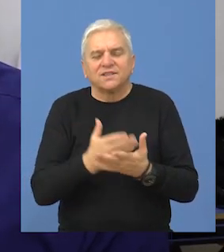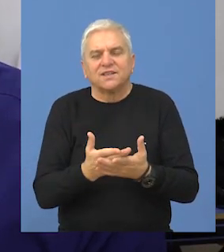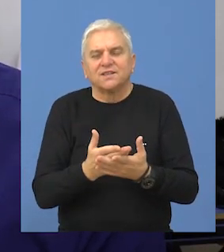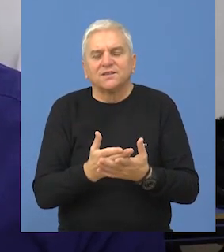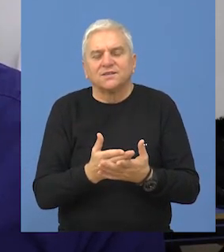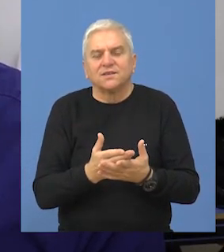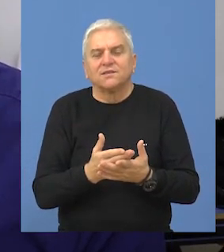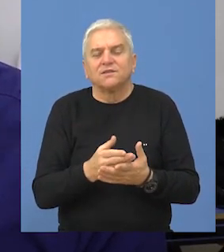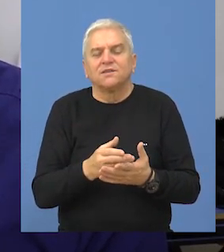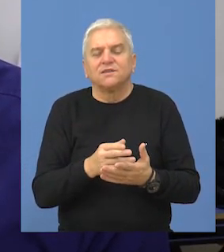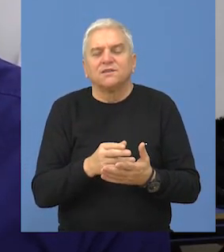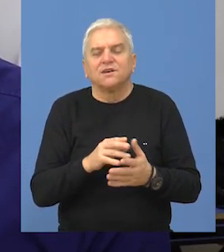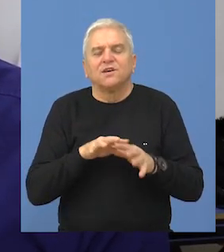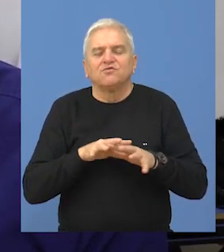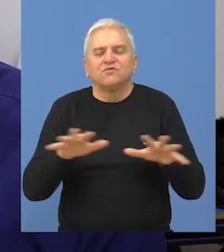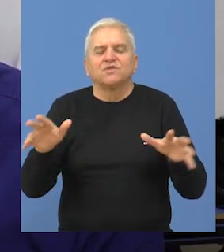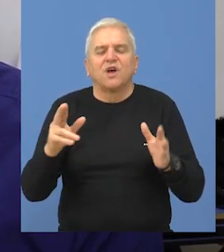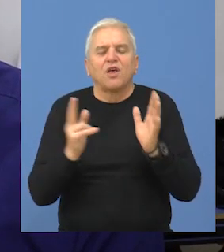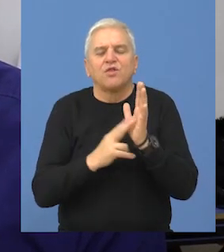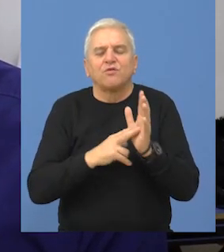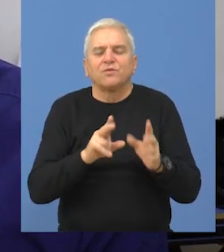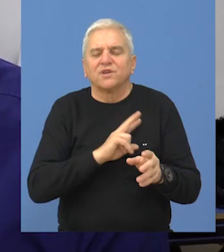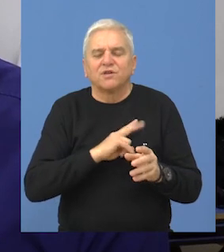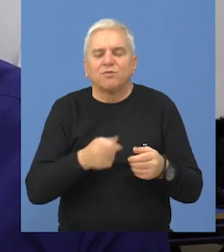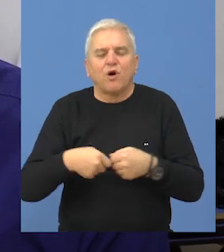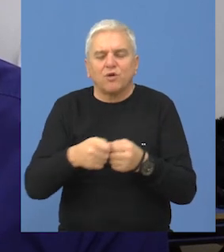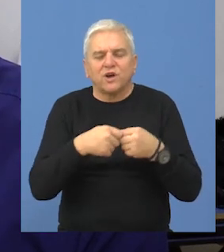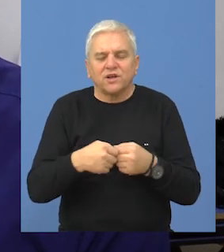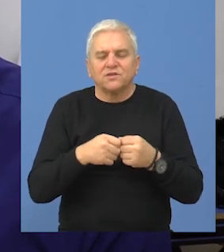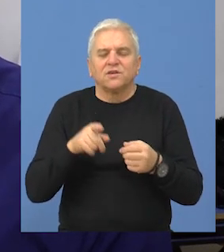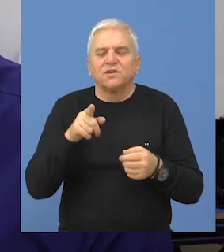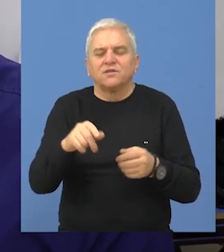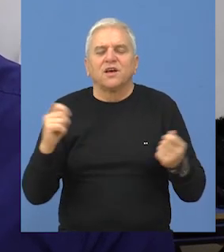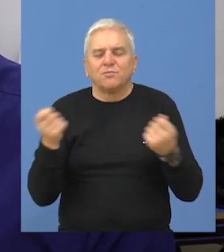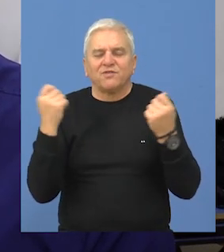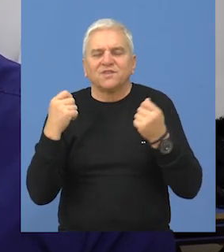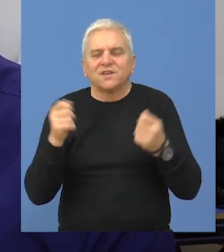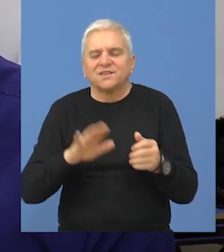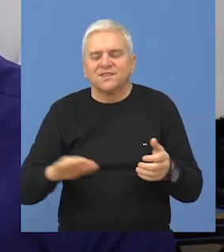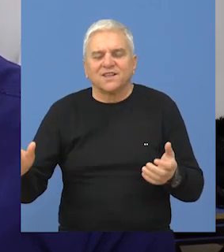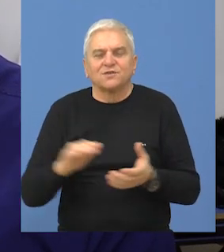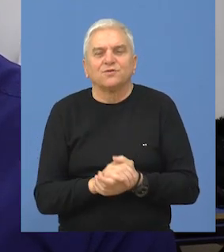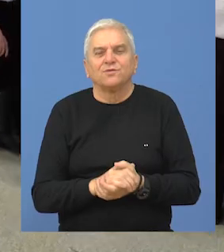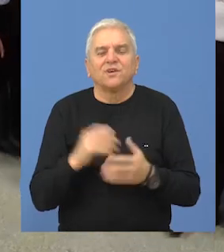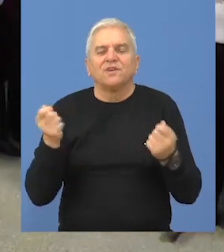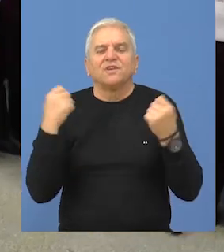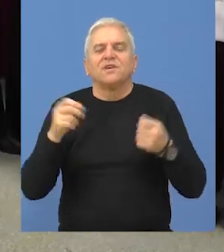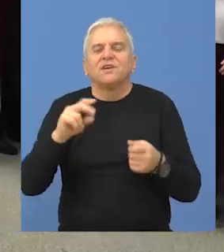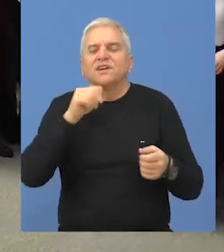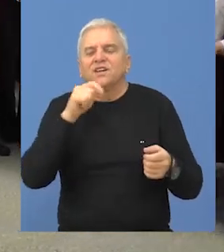tako da sad već celog novembra organizujemo ove manifestacije za decu.